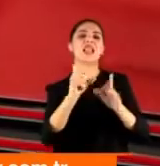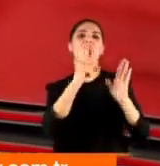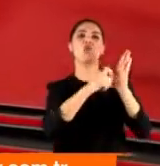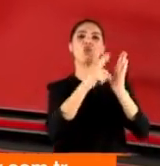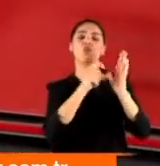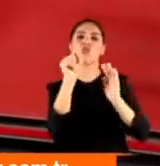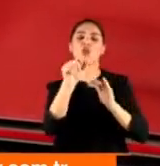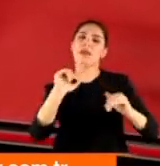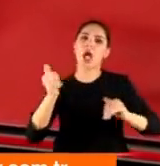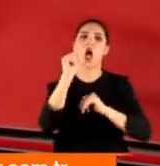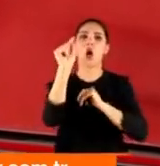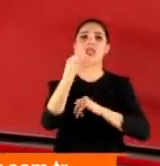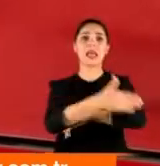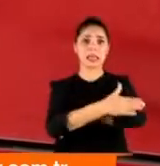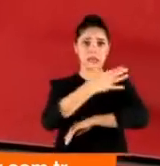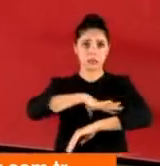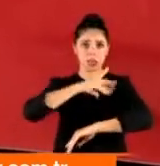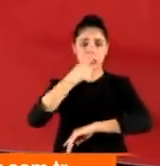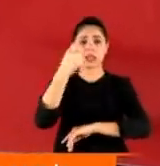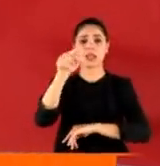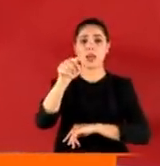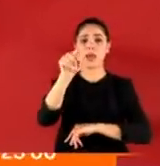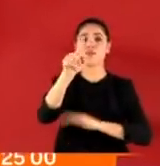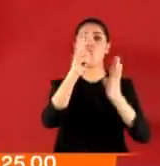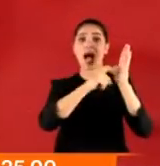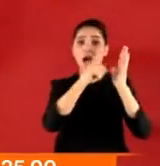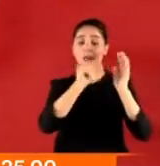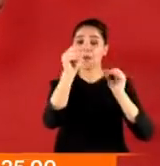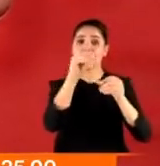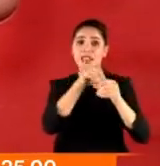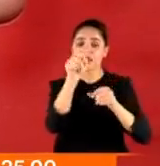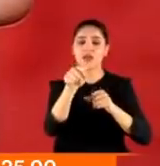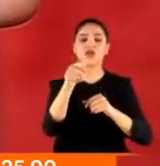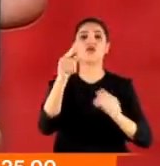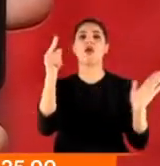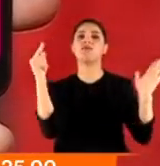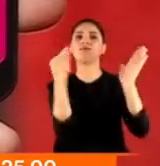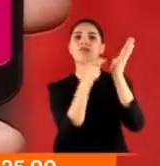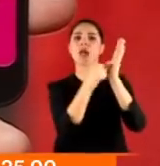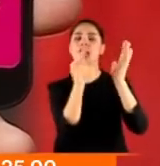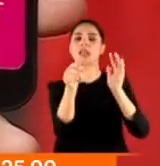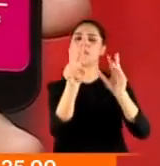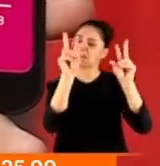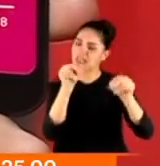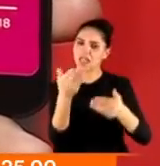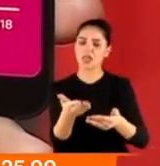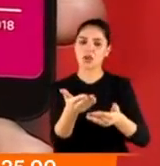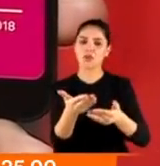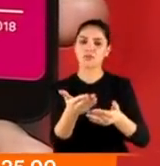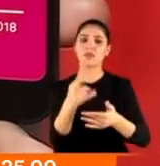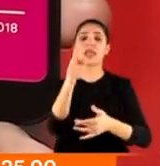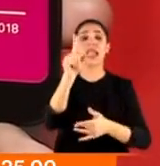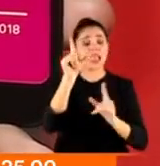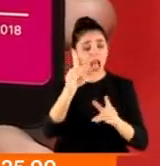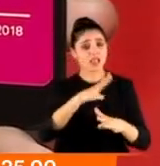onlardan biri. Yardım istemek için, bu bir aplikasyon. Yardım istemek için tek bir tuşa basmak yetiyor. Eğer